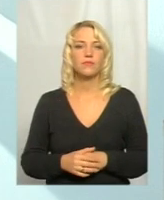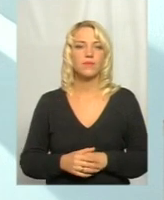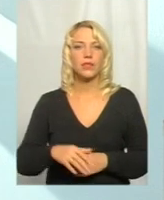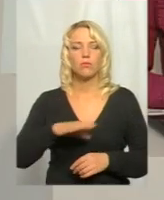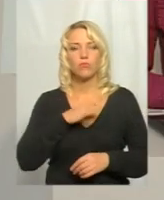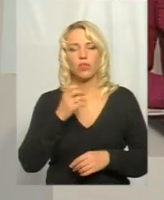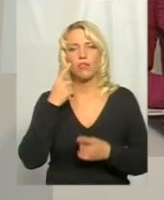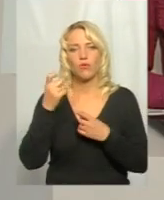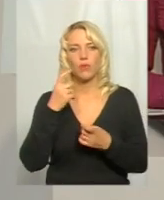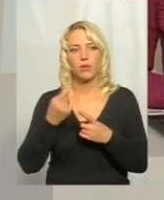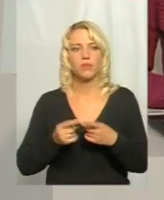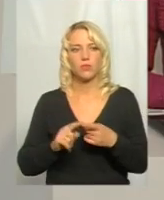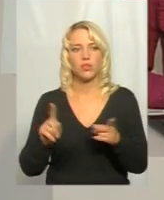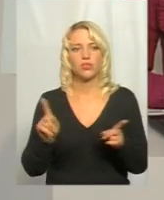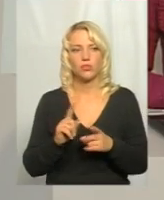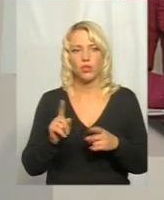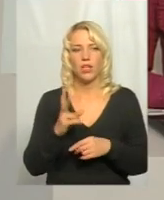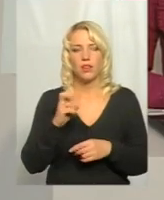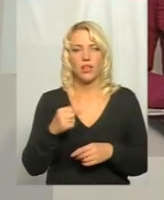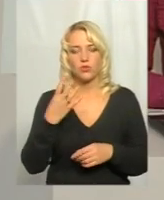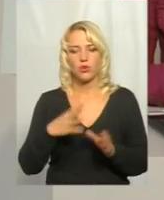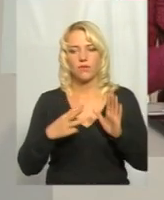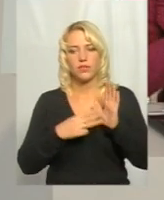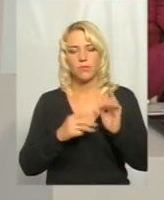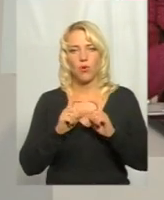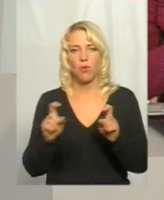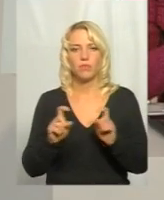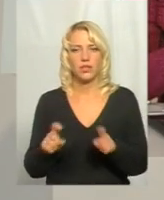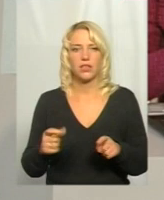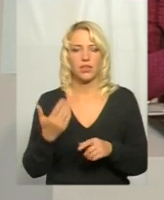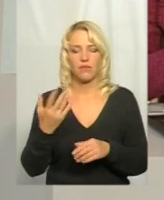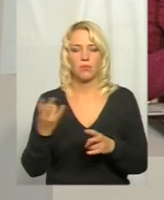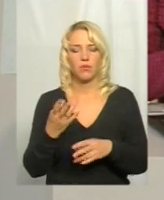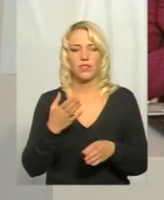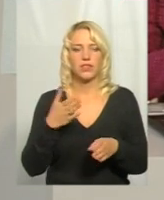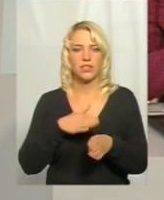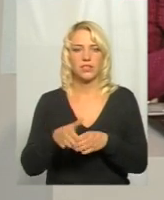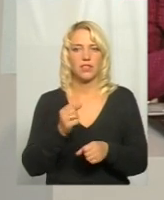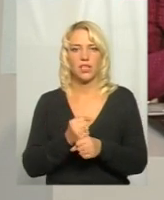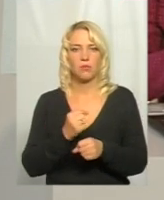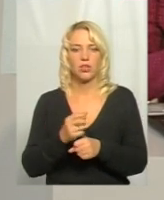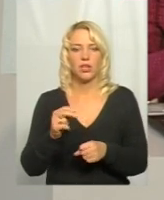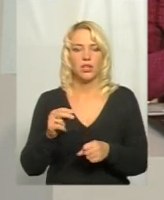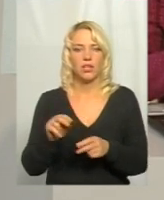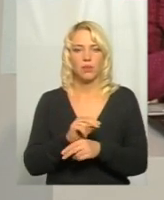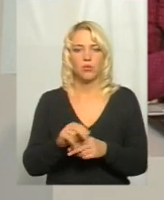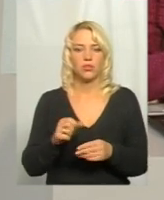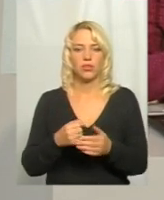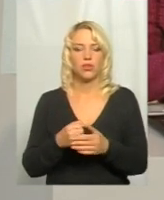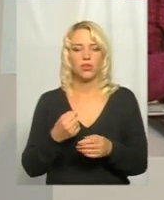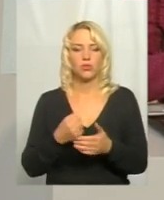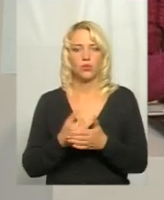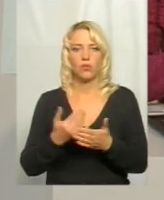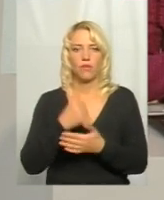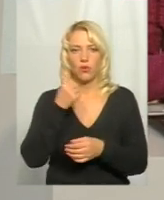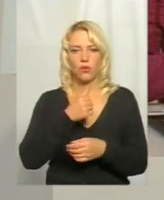інформація, що на 48 об'єктах маєте ви здійснити ремонт до кінця року. Це близько 100 кілометрів місцевих доріг, так?